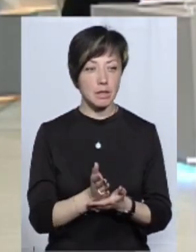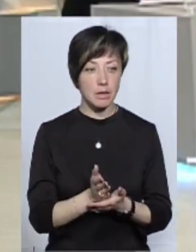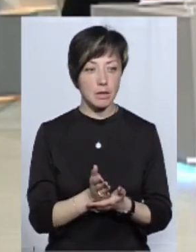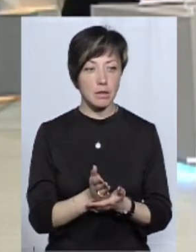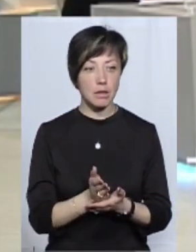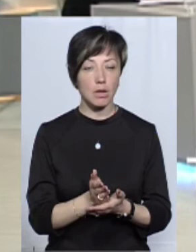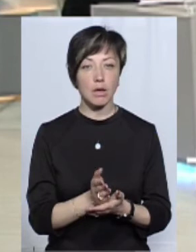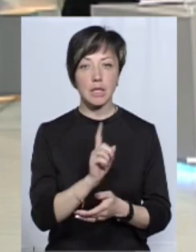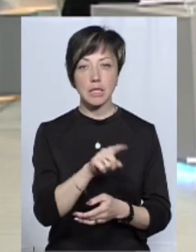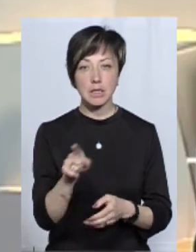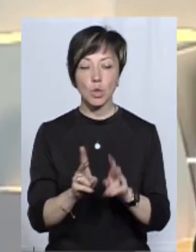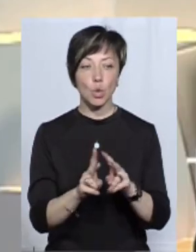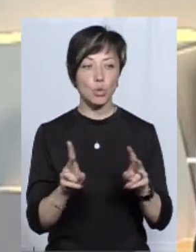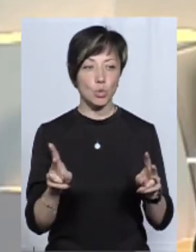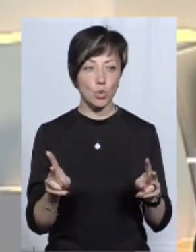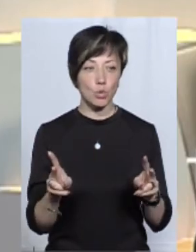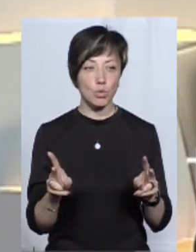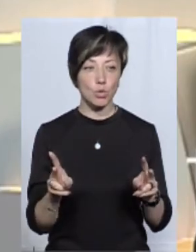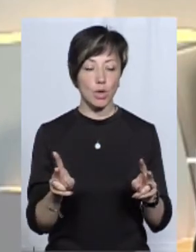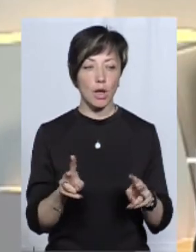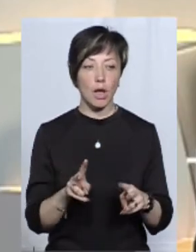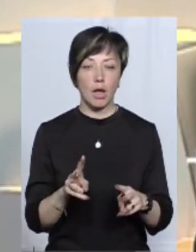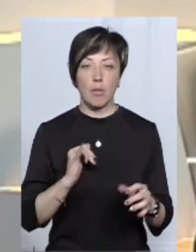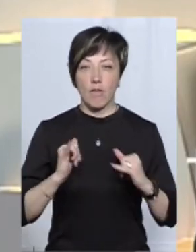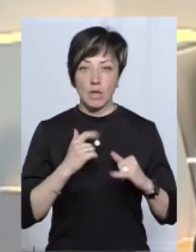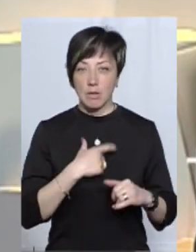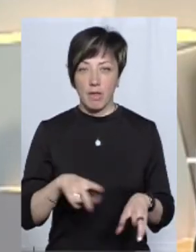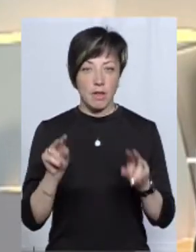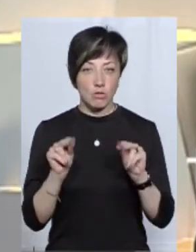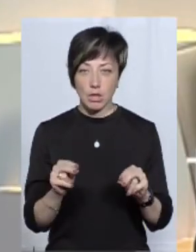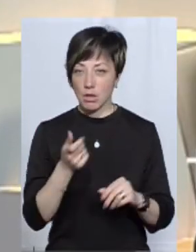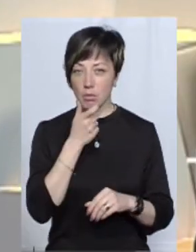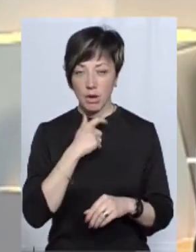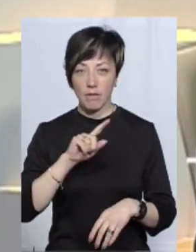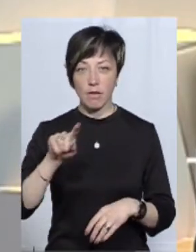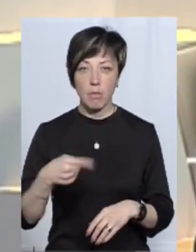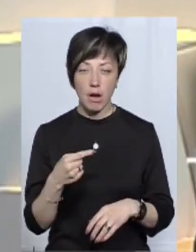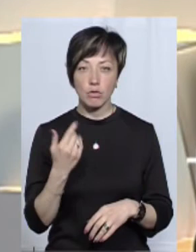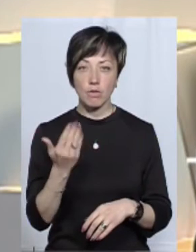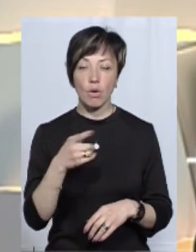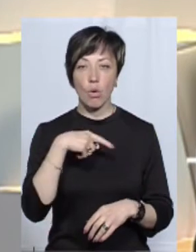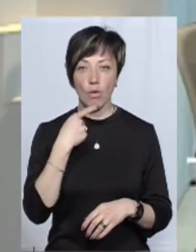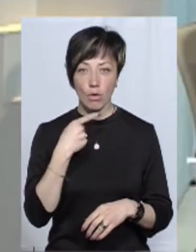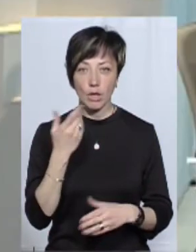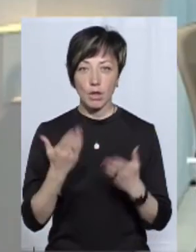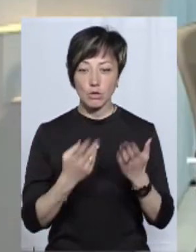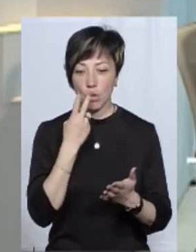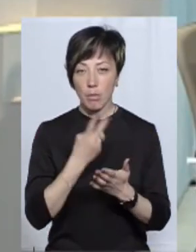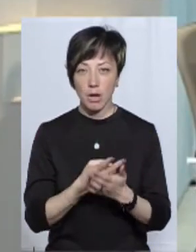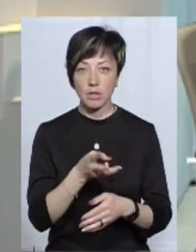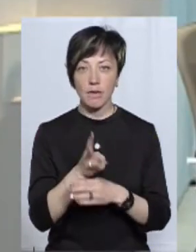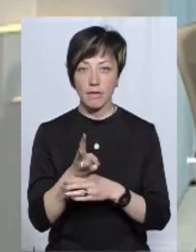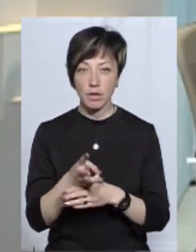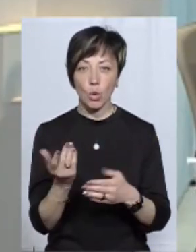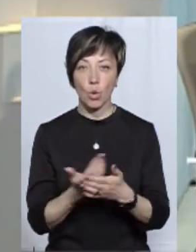Є ті, хто ведуть себе нечесно, непорядно, вимагають. Особливо те, що ви говорите, якщо ви бачили в